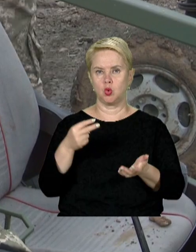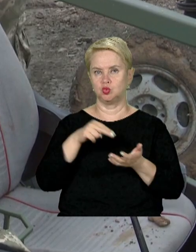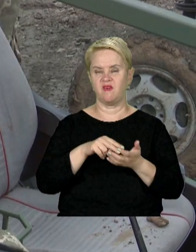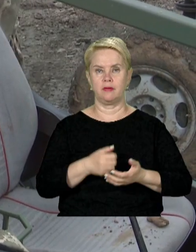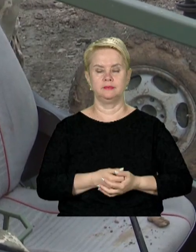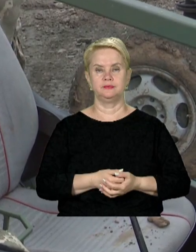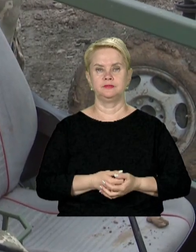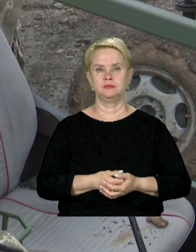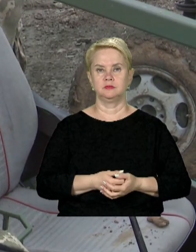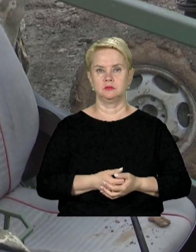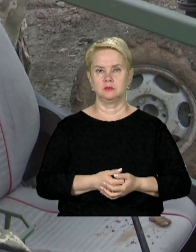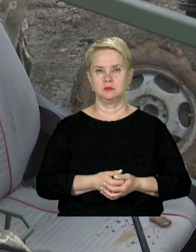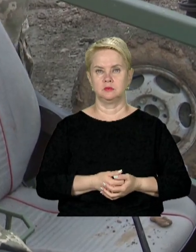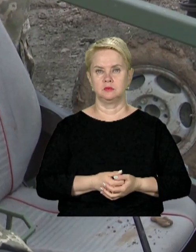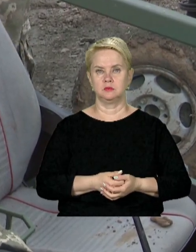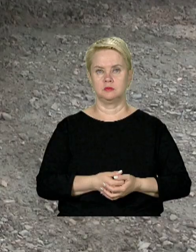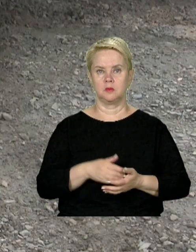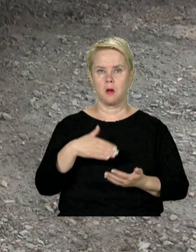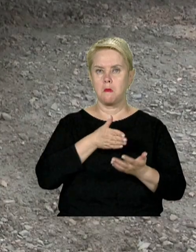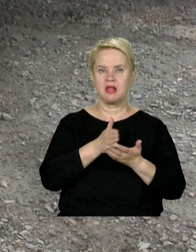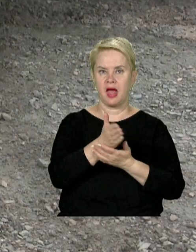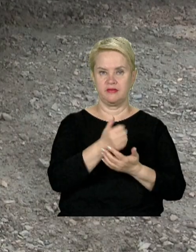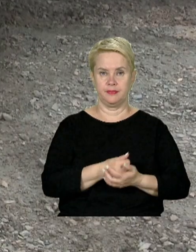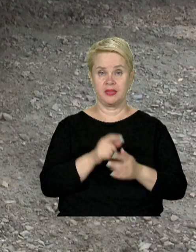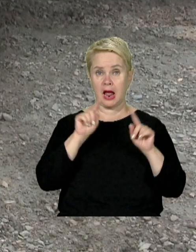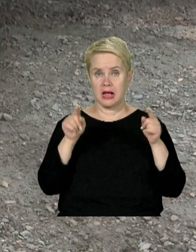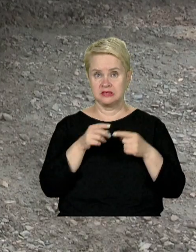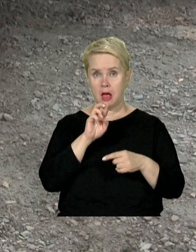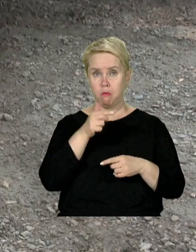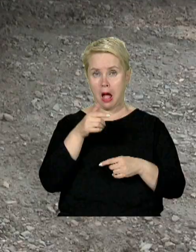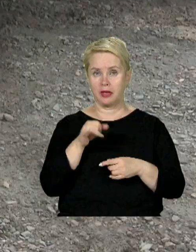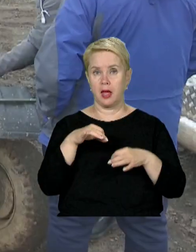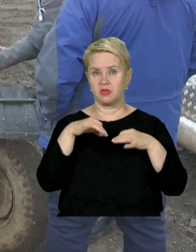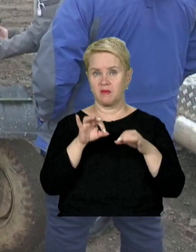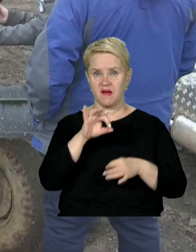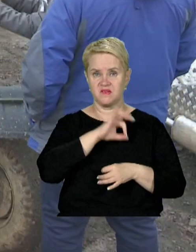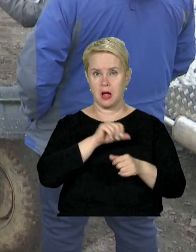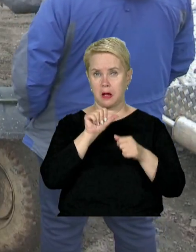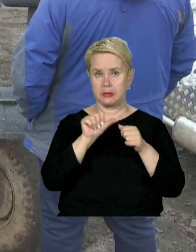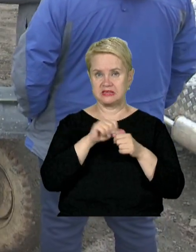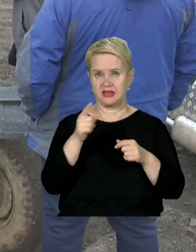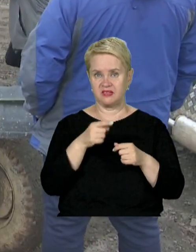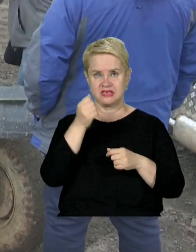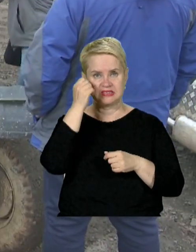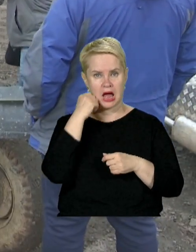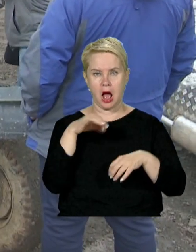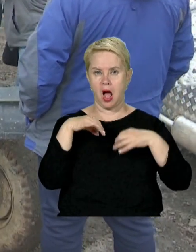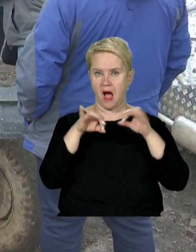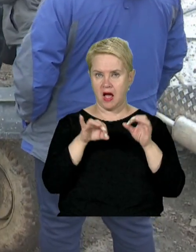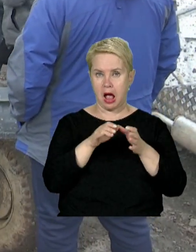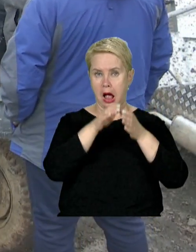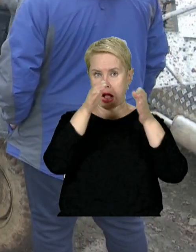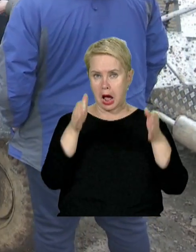і маневрена. Для створення багімобіллю використовують бензиновий двигун старої автівки.